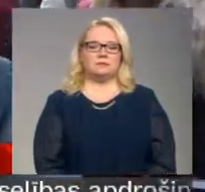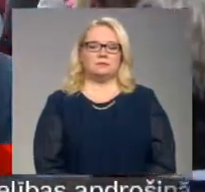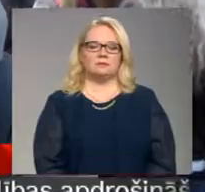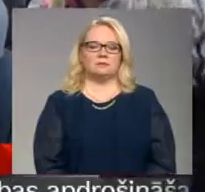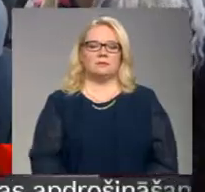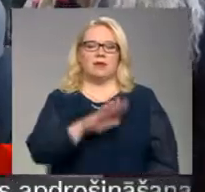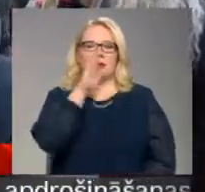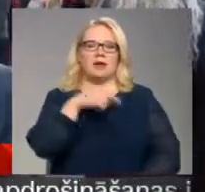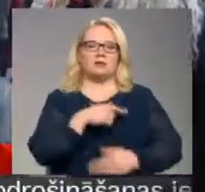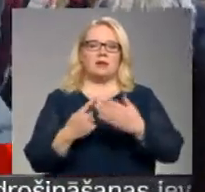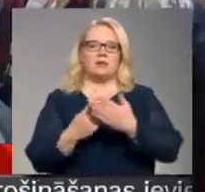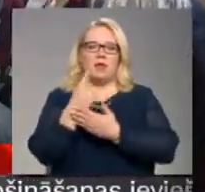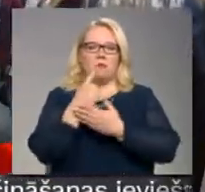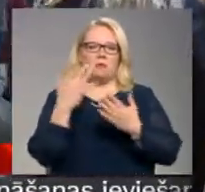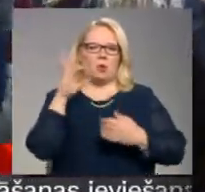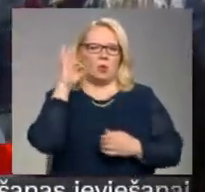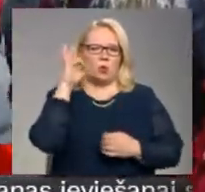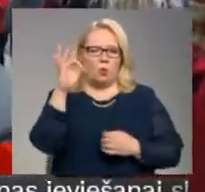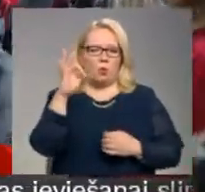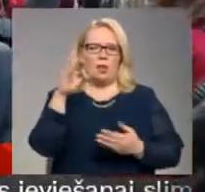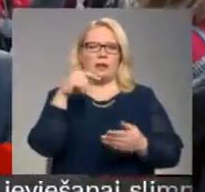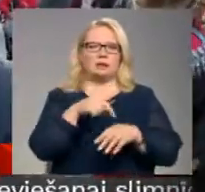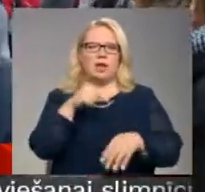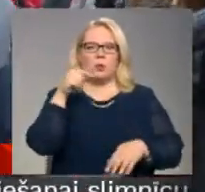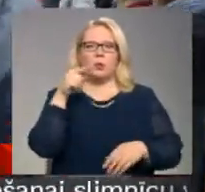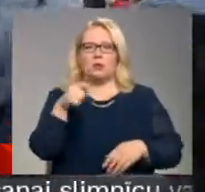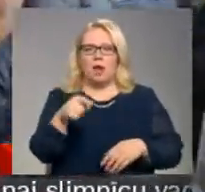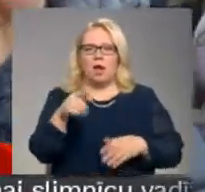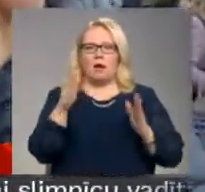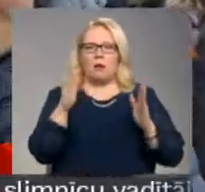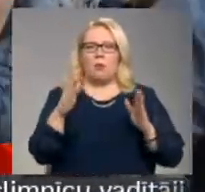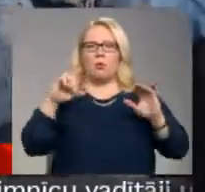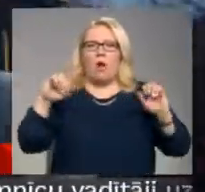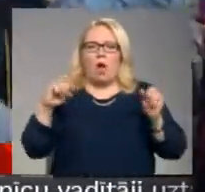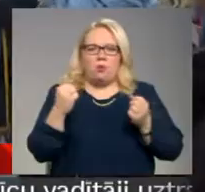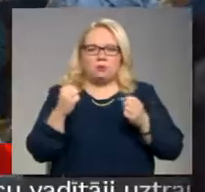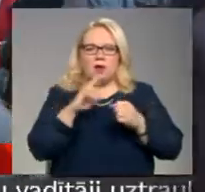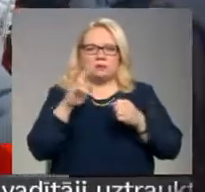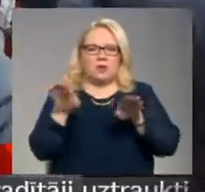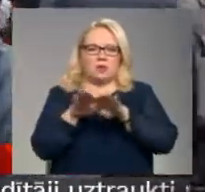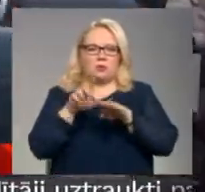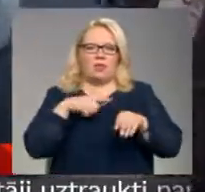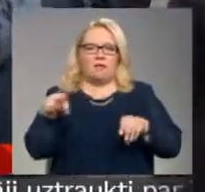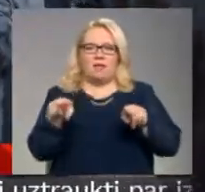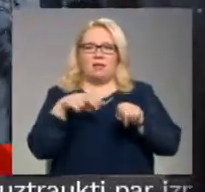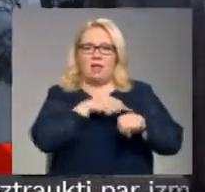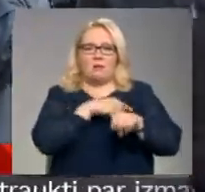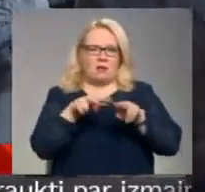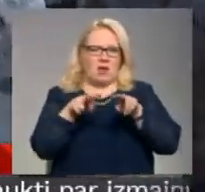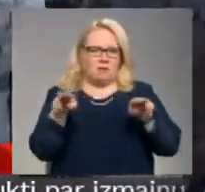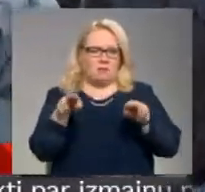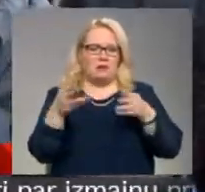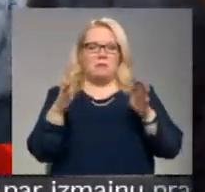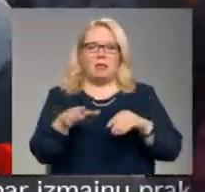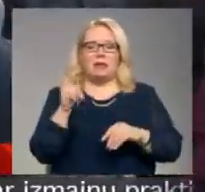Gaisa temperatūra šodien ir ap nuli un ir sajūta tāda, it kā būtu augstāks nekā Latvijā, tajā pašā temperatūrā. Tādēļ